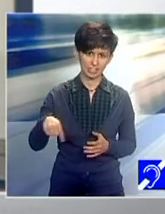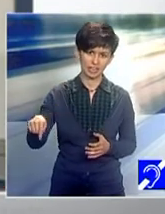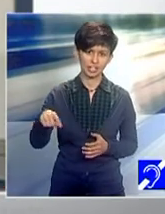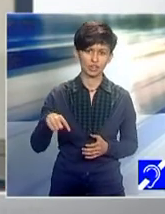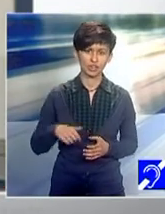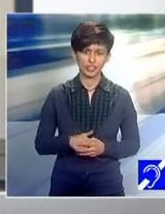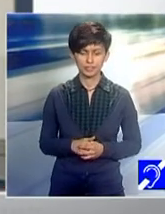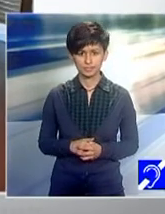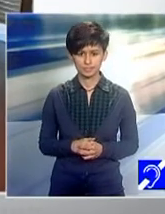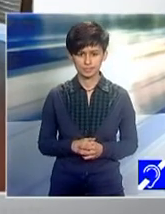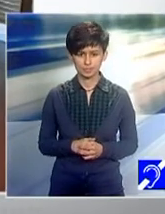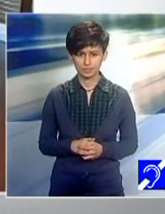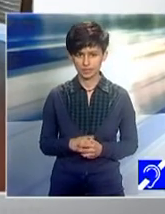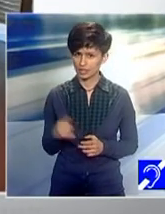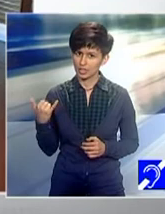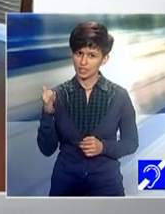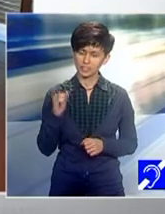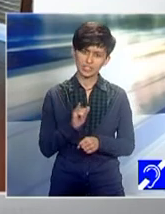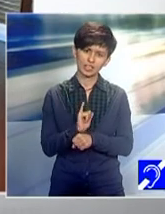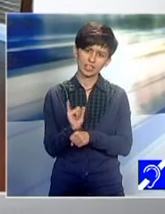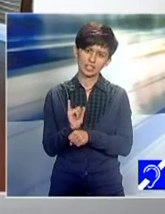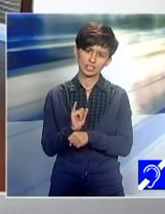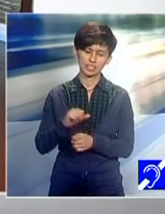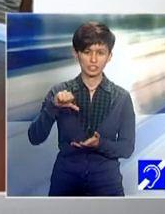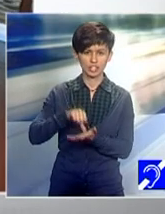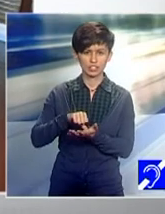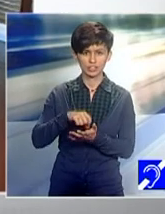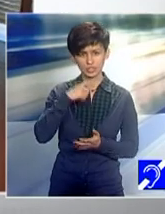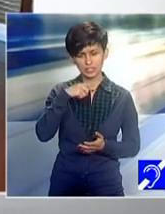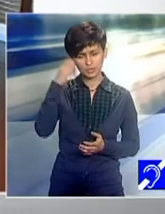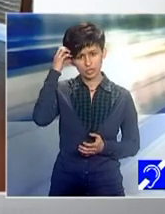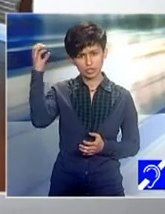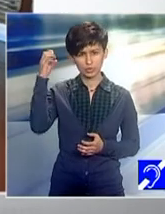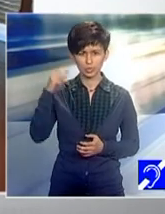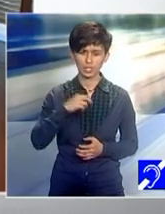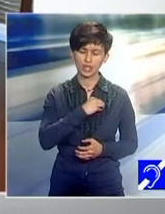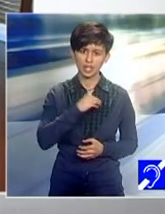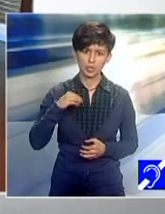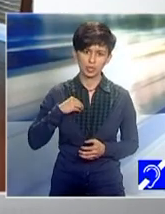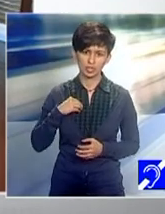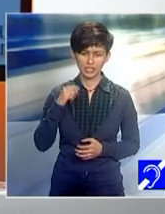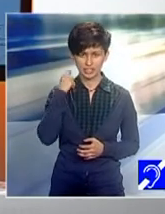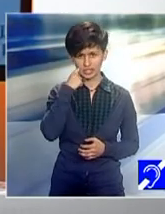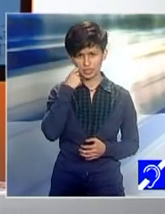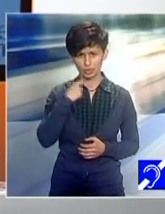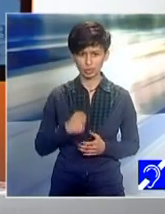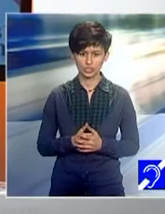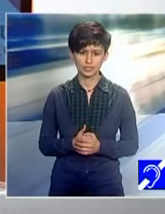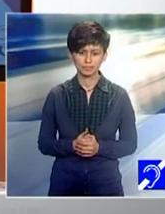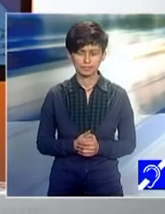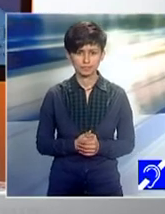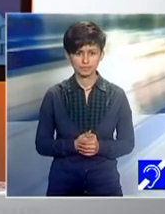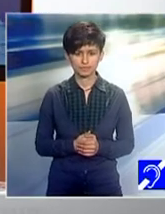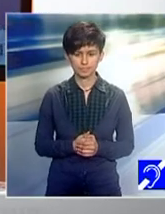foarte multe ori în calitatea de director a Centrului de Limbă și Cultură Poloneză din Cluj, care a fost de alt fiși unul dintre parteneri și în acest proiect,